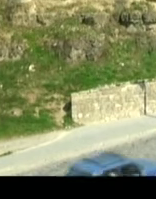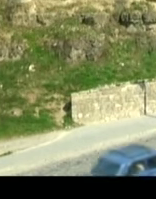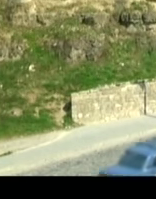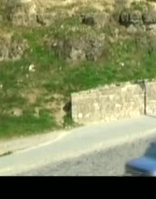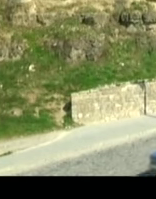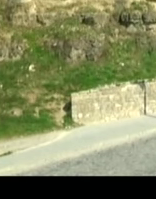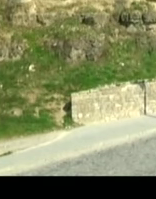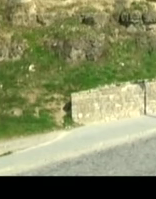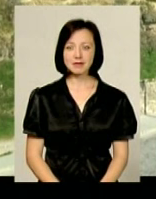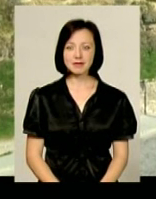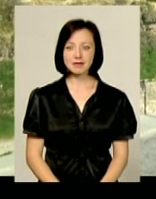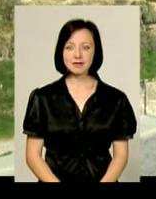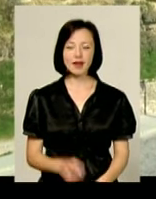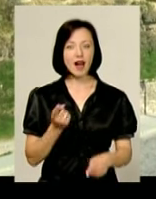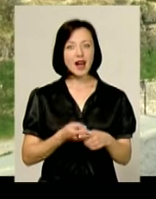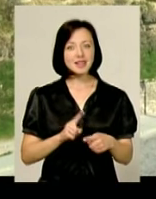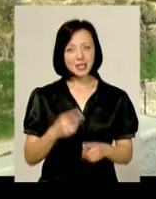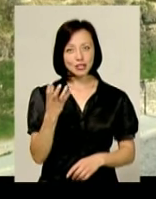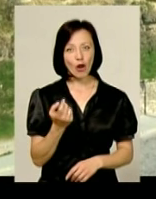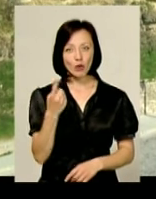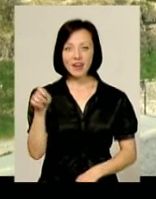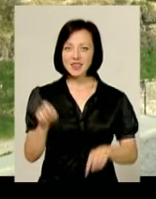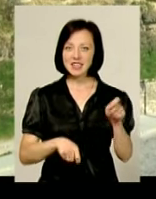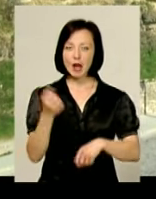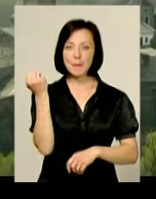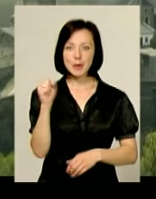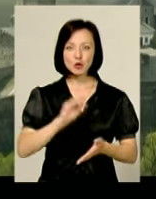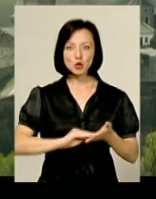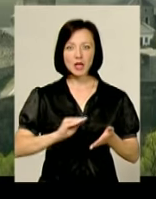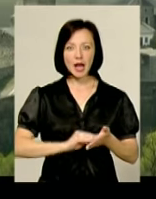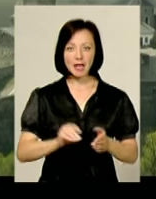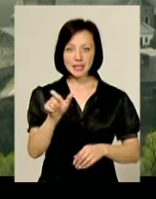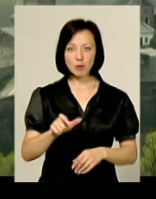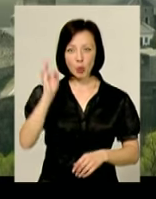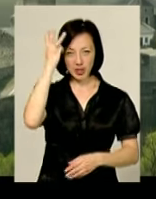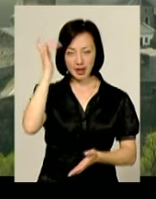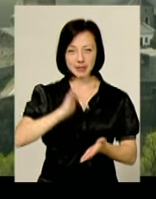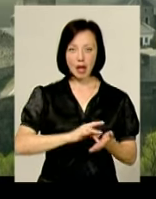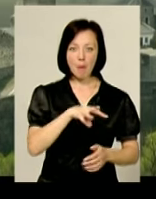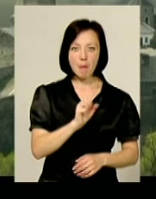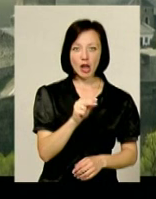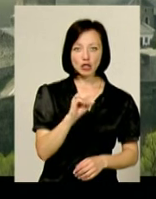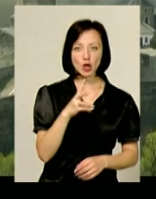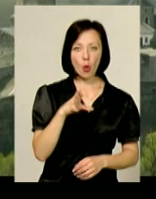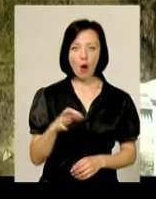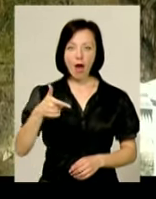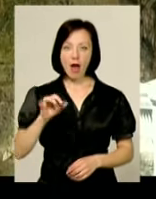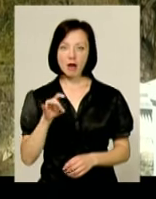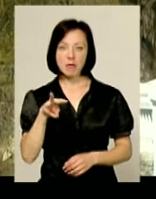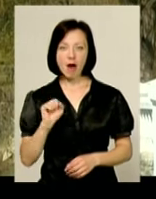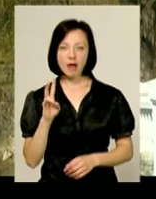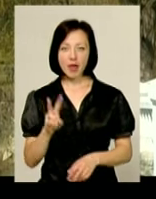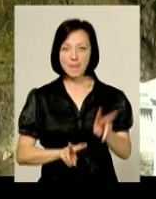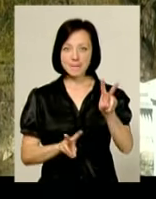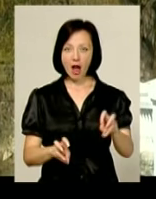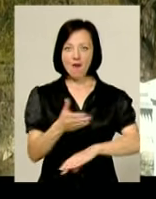А це ще одна фестивальна перемога журналістів «Поділля Центр» Любові Марченко та Анни Герман. Проект «Вулиці рідного міста»,